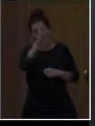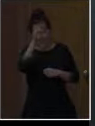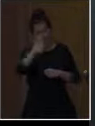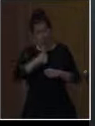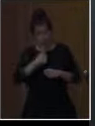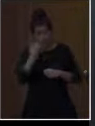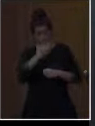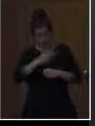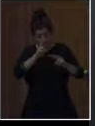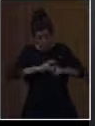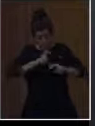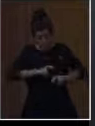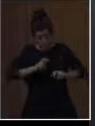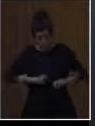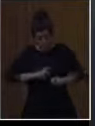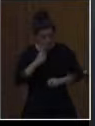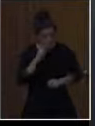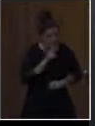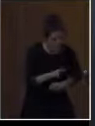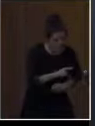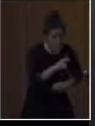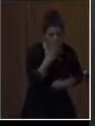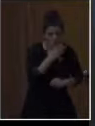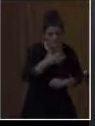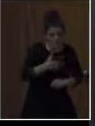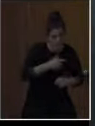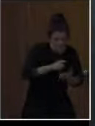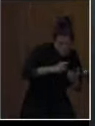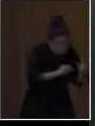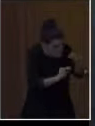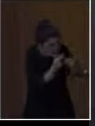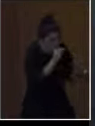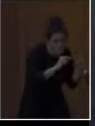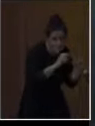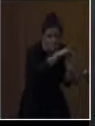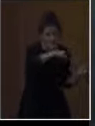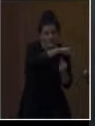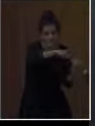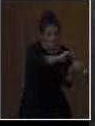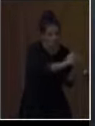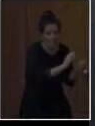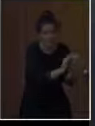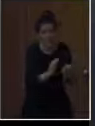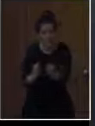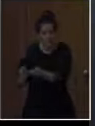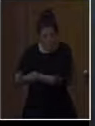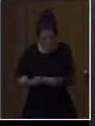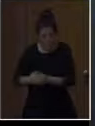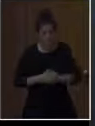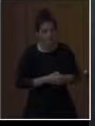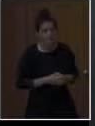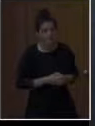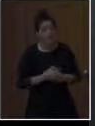κεφάλια σκημένα στις ομάδες τους να αναρωτιούνται, να προτείνουν, να συζητούν. Στη δική μας περίπτωση δεν ήταν ιδιαίτερα